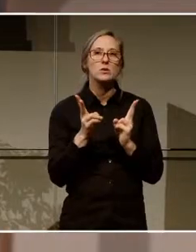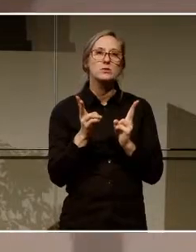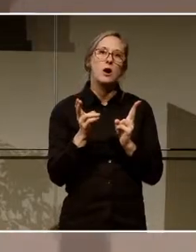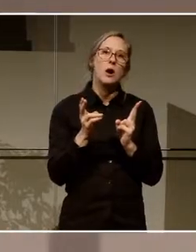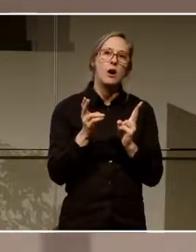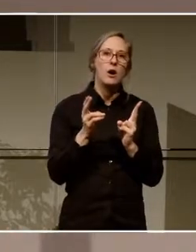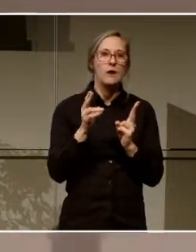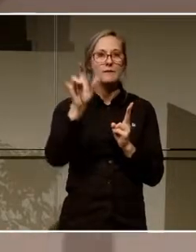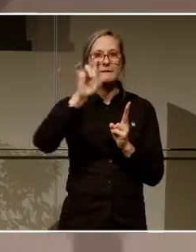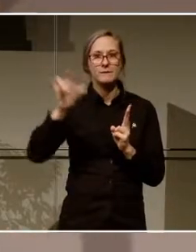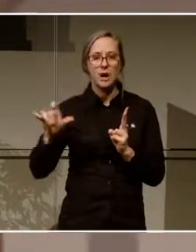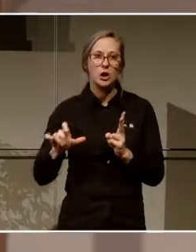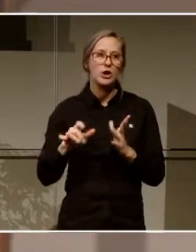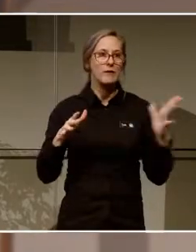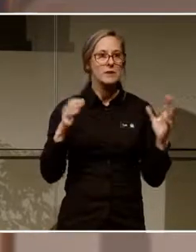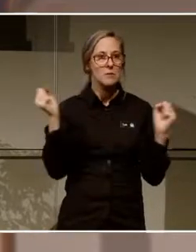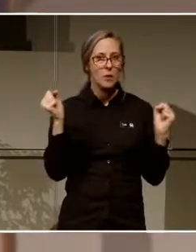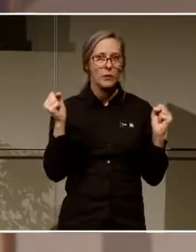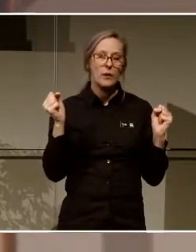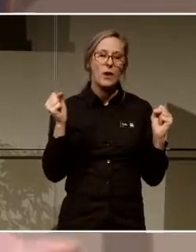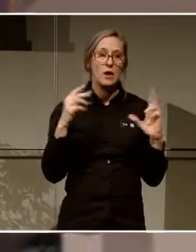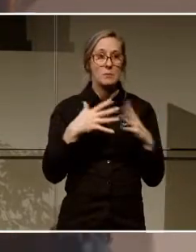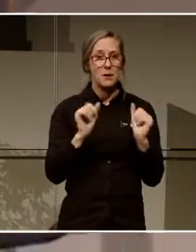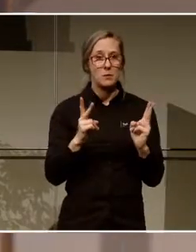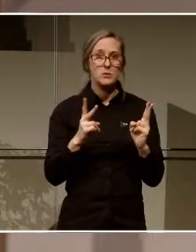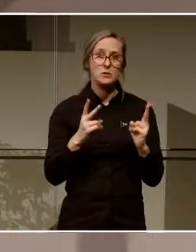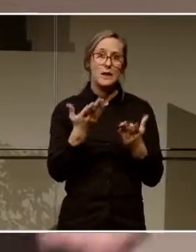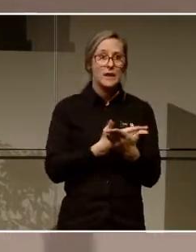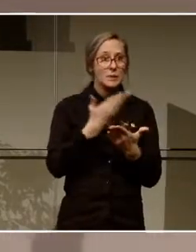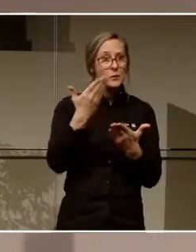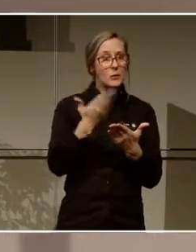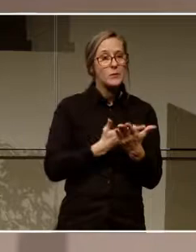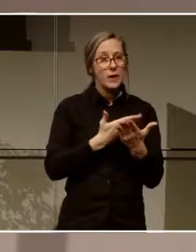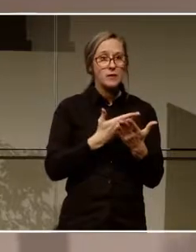inom Västerbottensregionen men även nationellt som vi gör nu då.